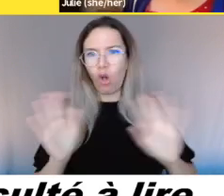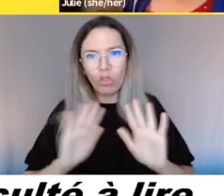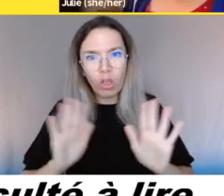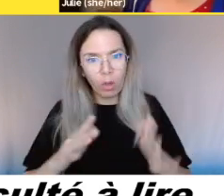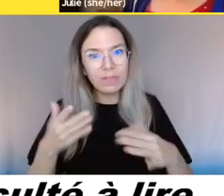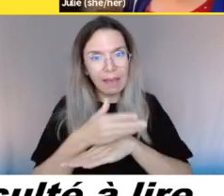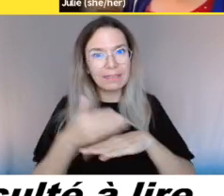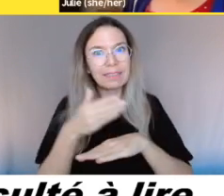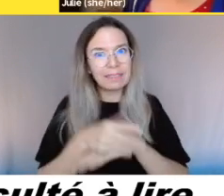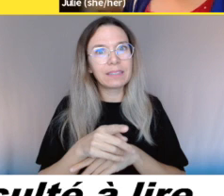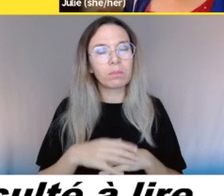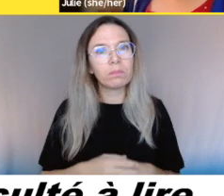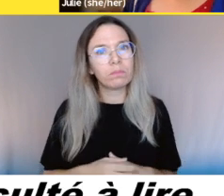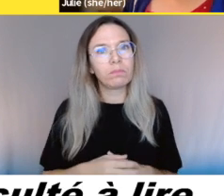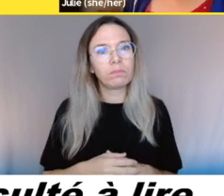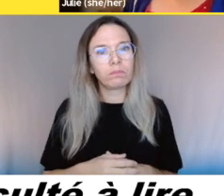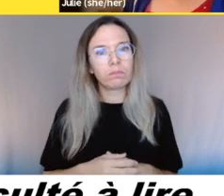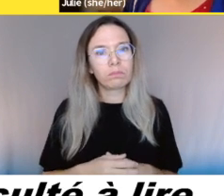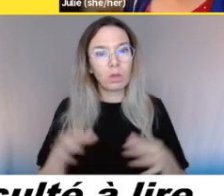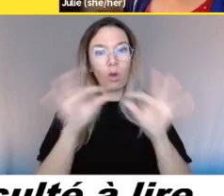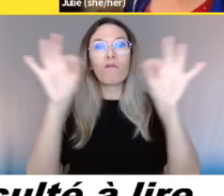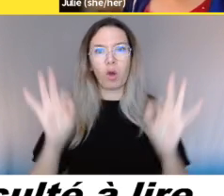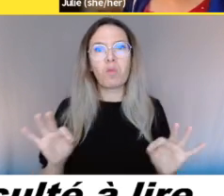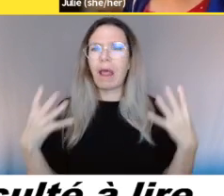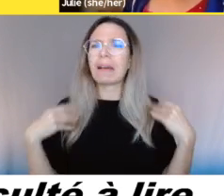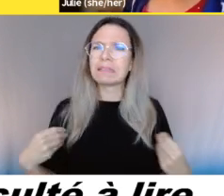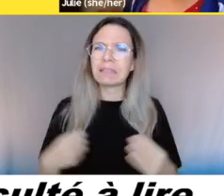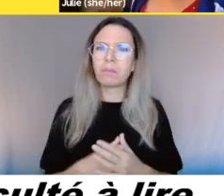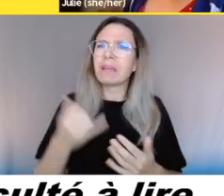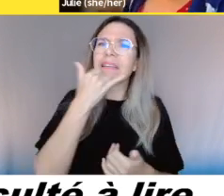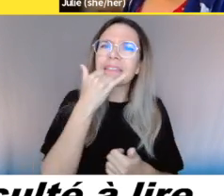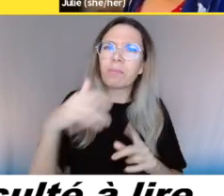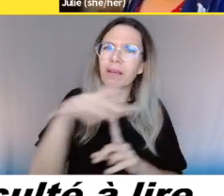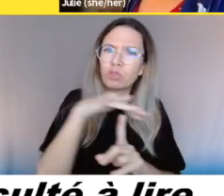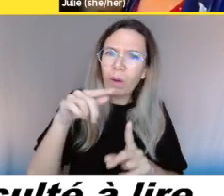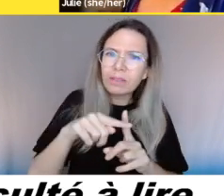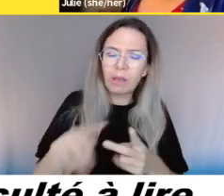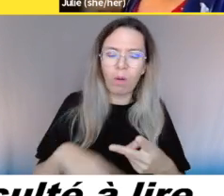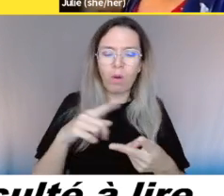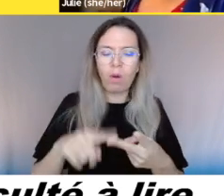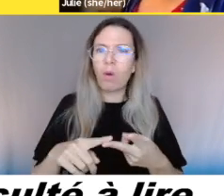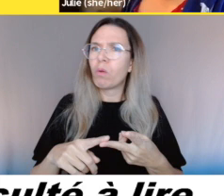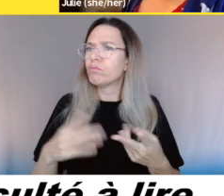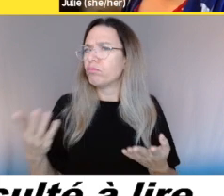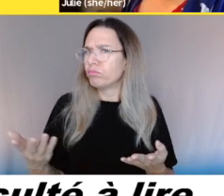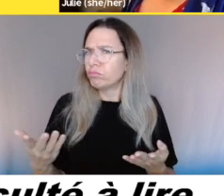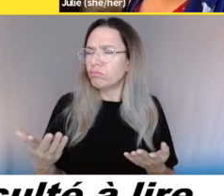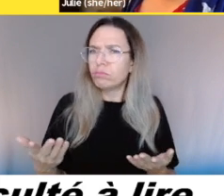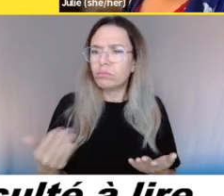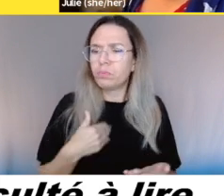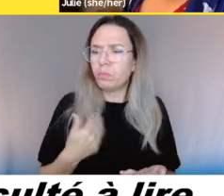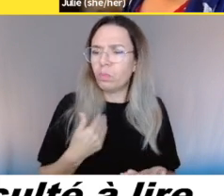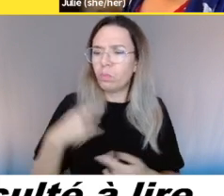10 qu'on a vus pour la charte québécoise, prohibition de discrimination. » « puis là, l'article